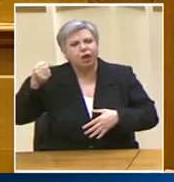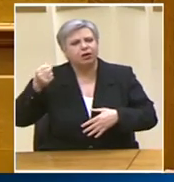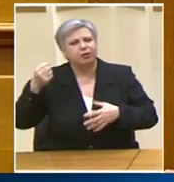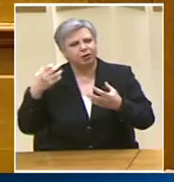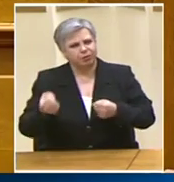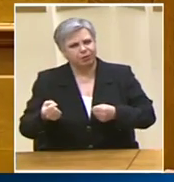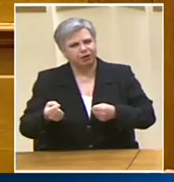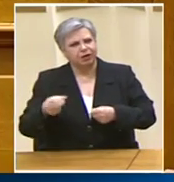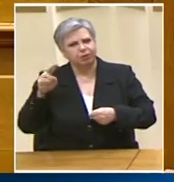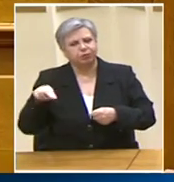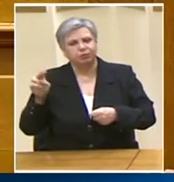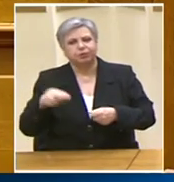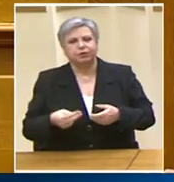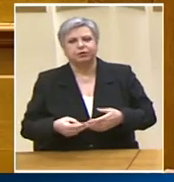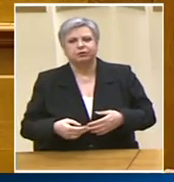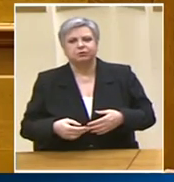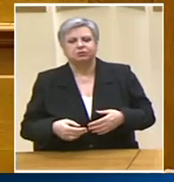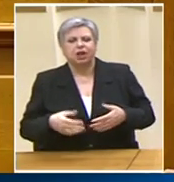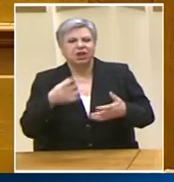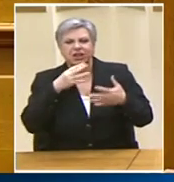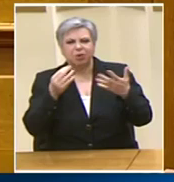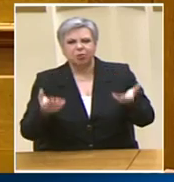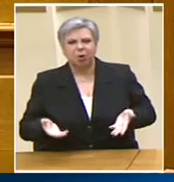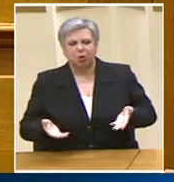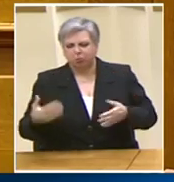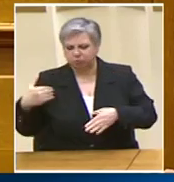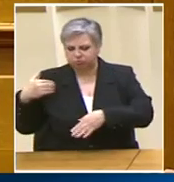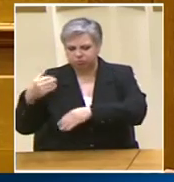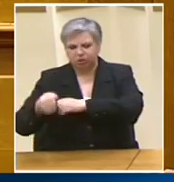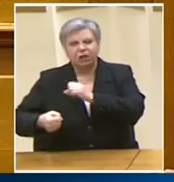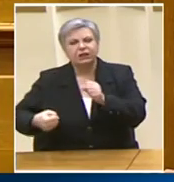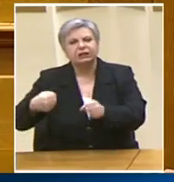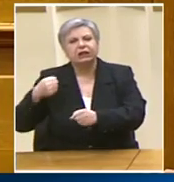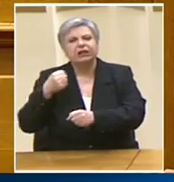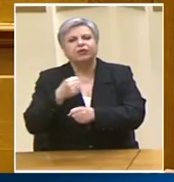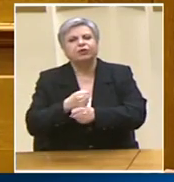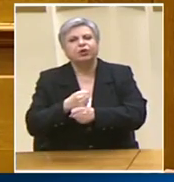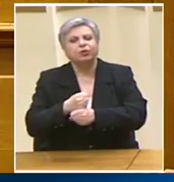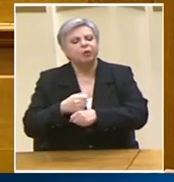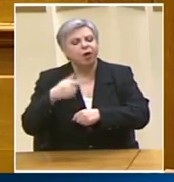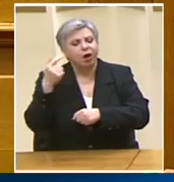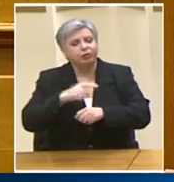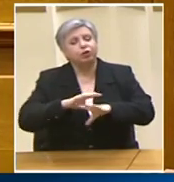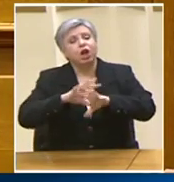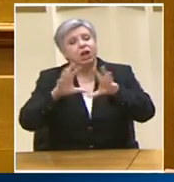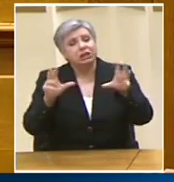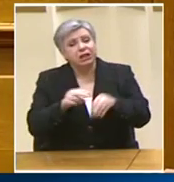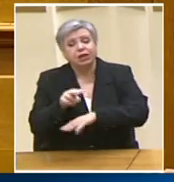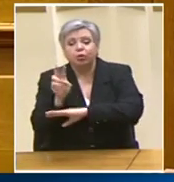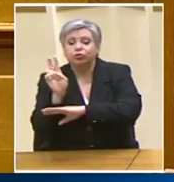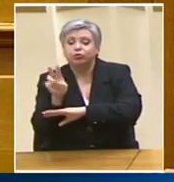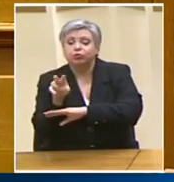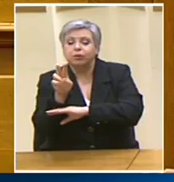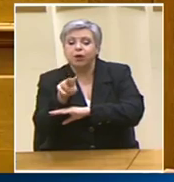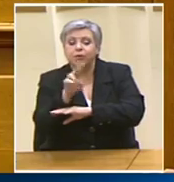Τι σας ενόχλησε άρα για τα τελευταία χρόνια από το θεσμό του Γενικού Επιθερητή Δημόσιας Διοίκησης